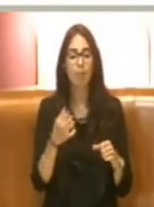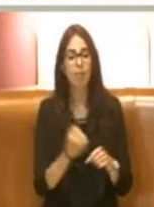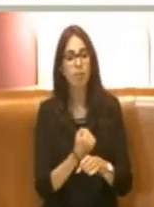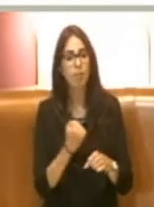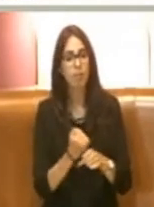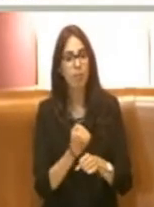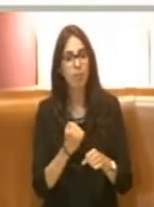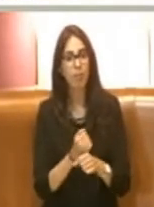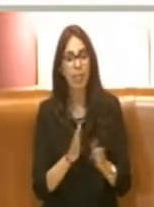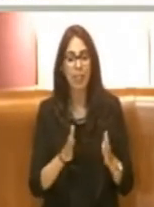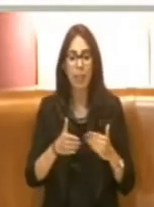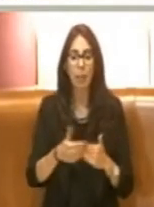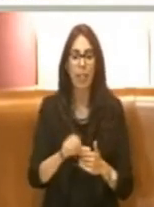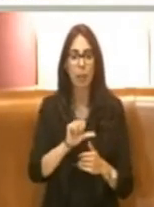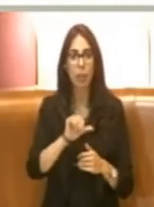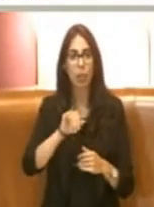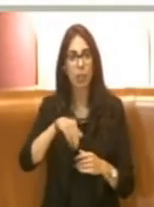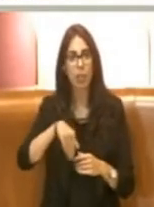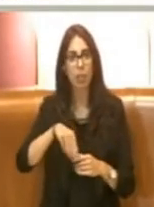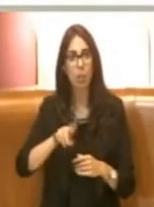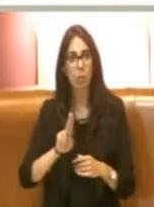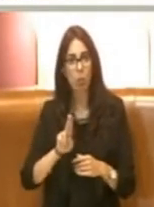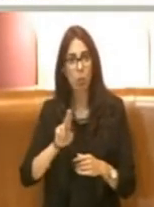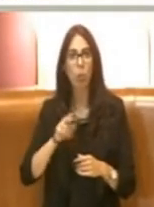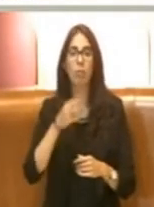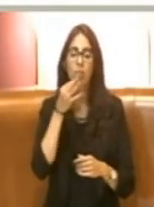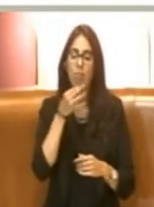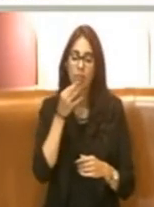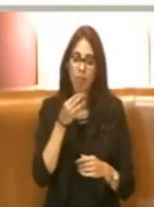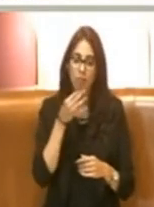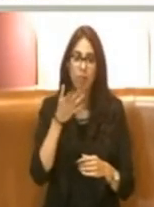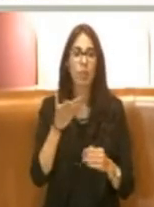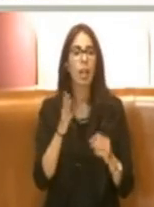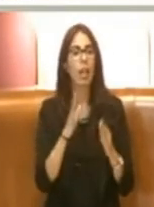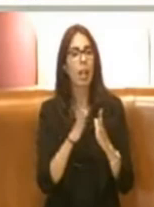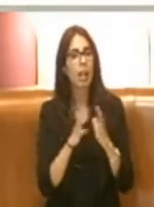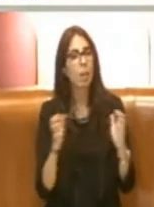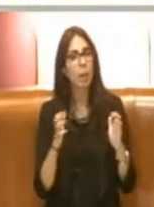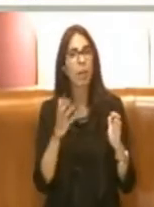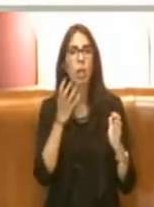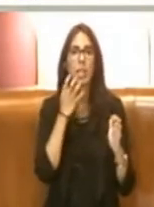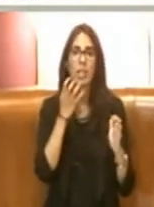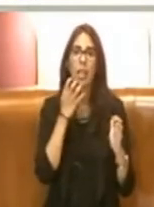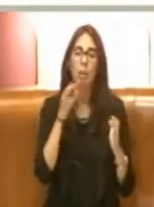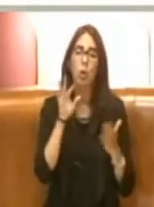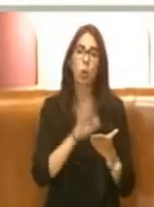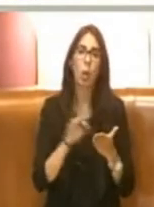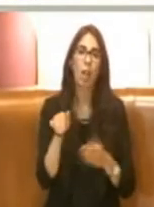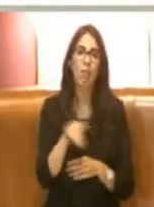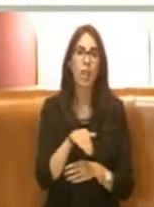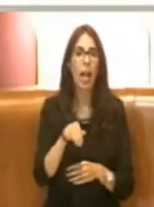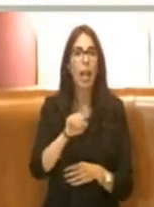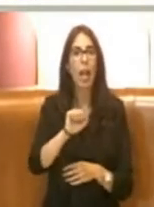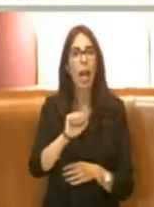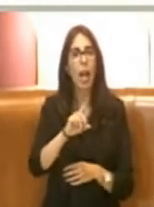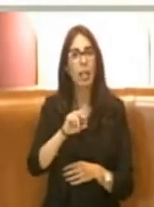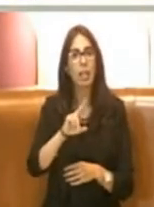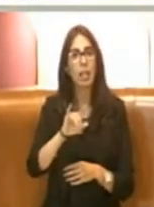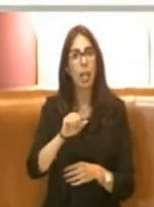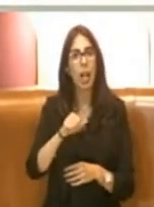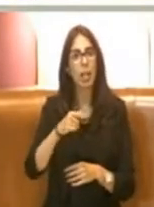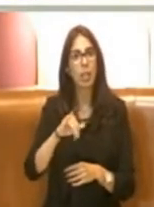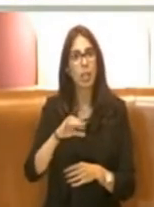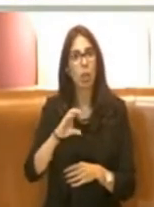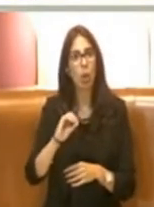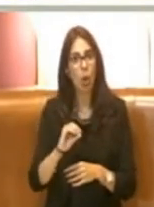Dipartimento Simu, l'impianto di riscaldamento della scuola di Viale Adriatico per un porto di 600 mila euro